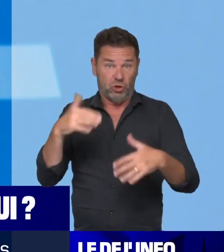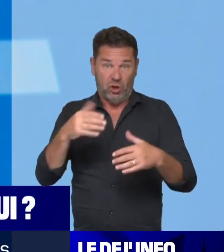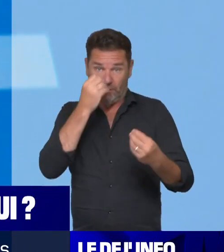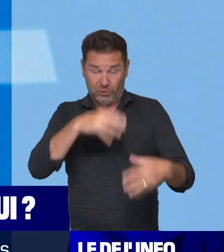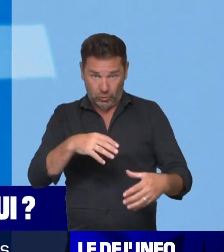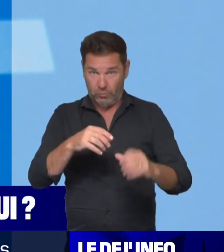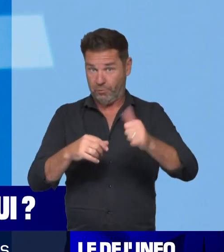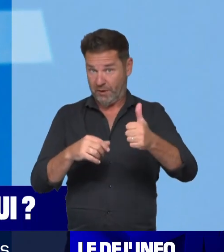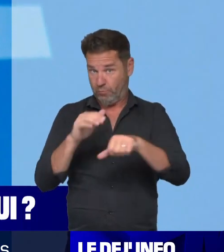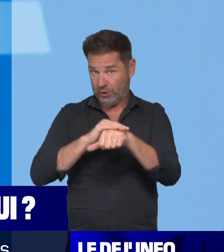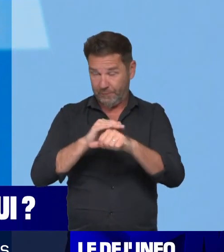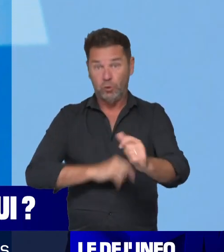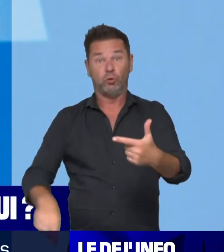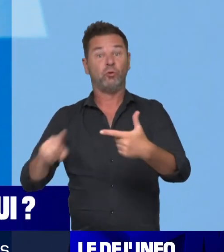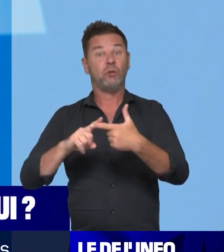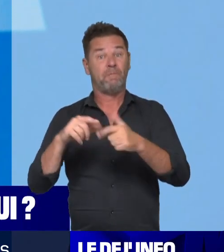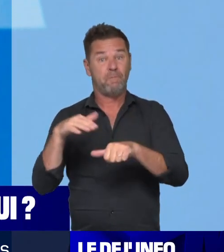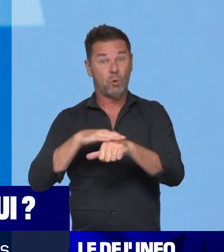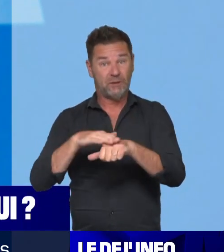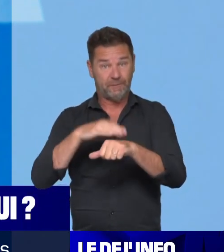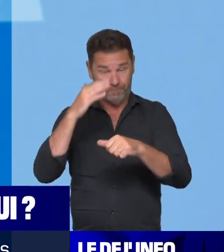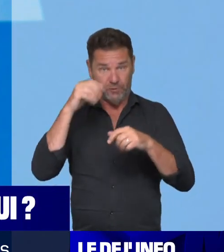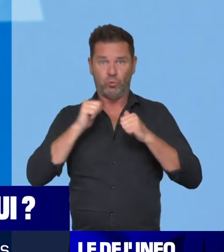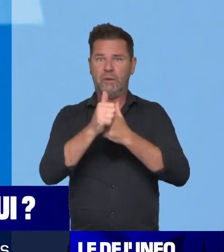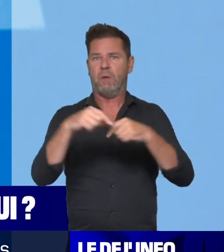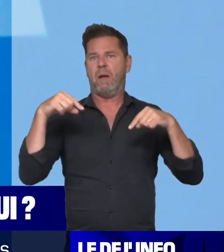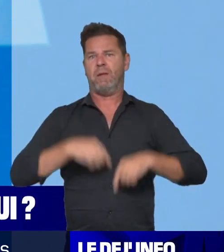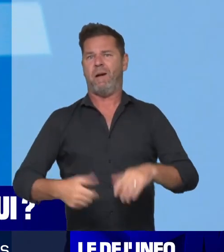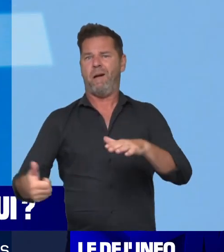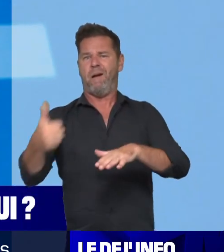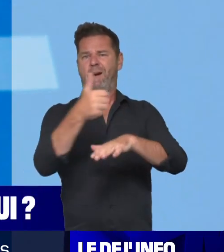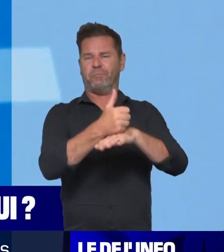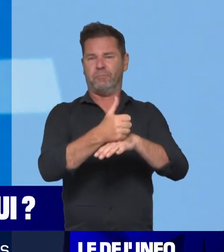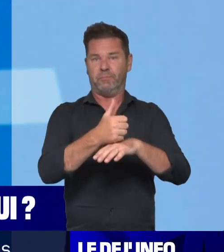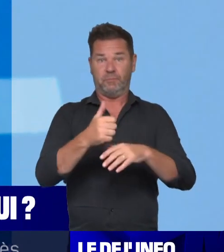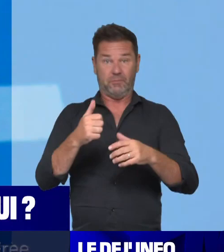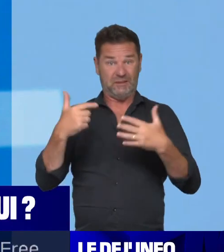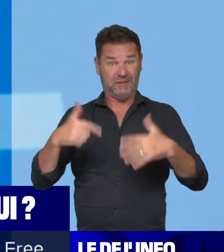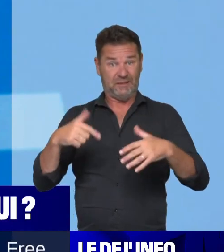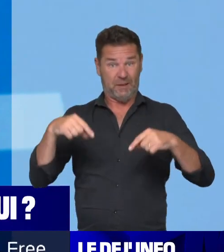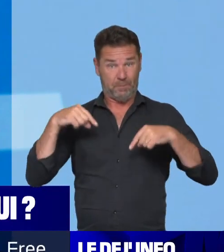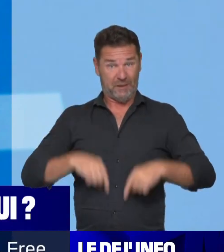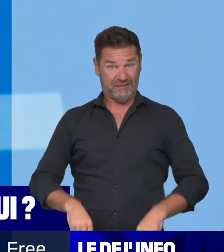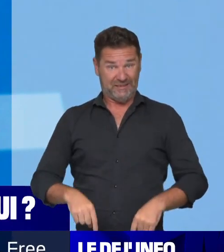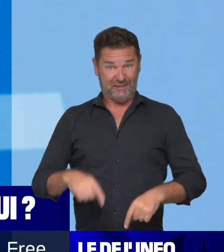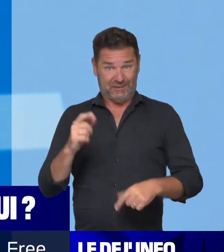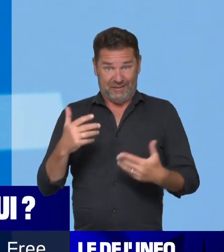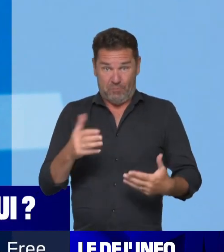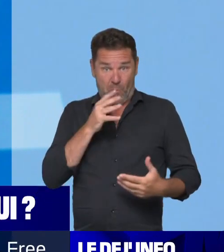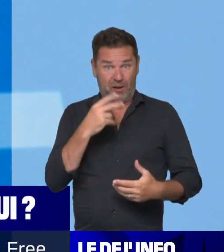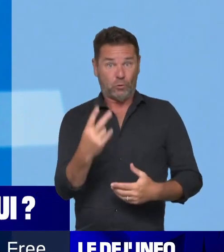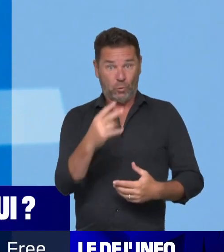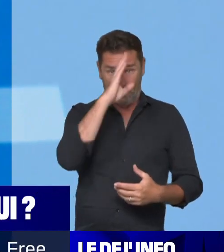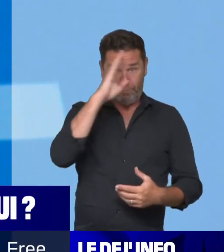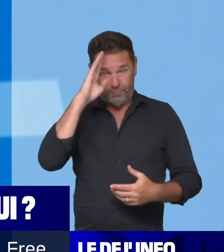que ça permettrait, dit-on au sommet de l'État, aux 17 ministres de pouvoir aller siéger jeudi à l